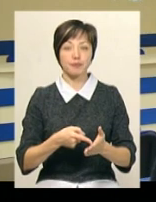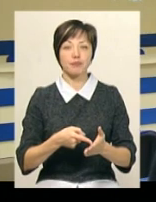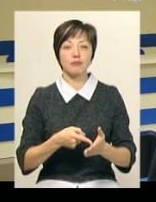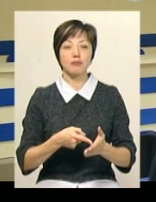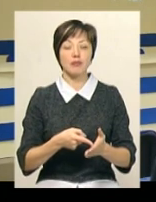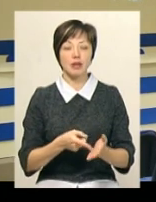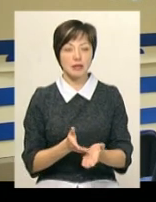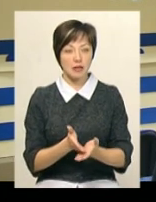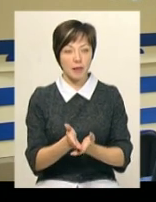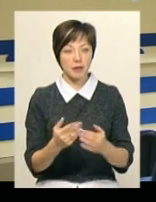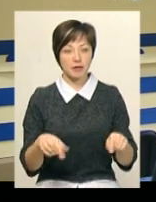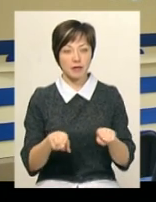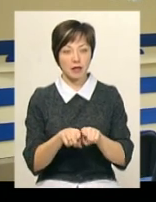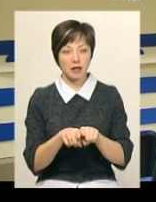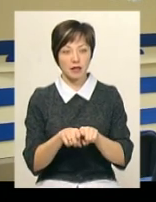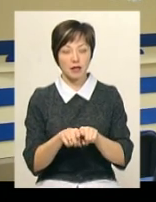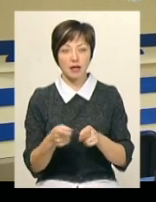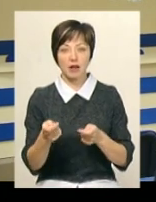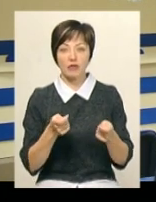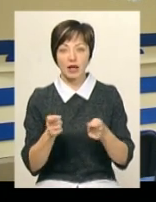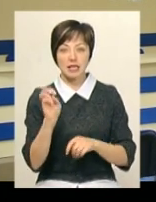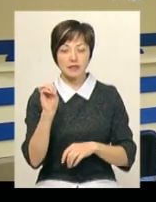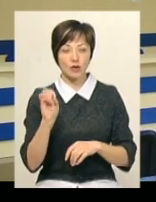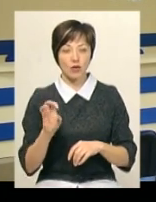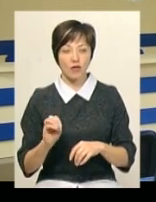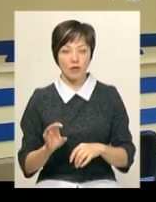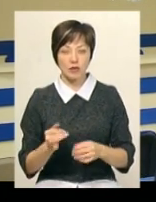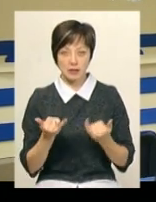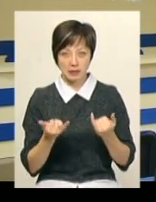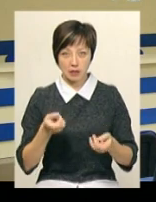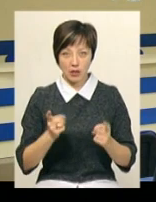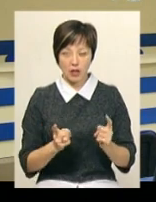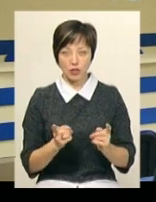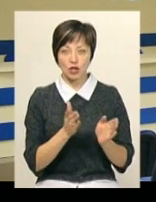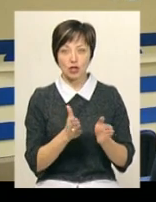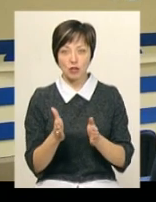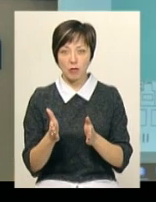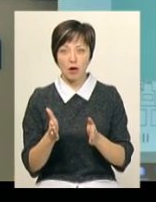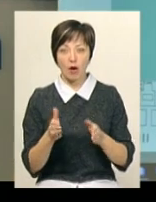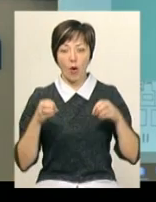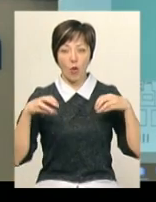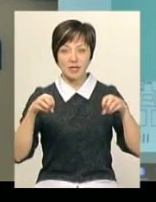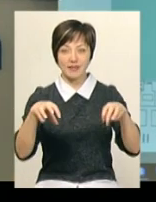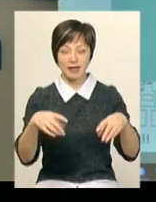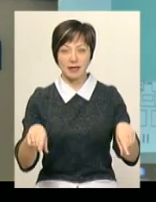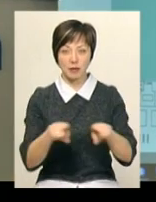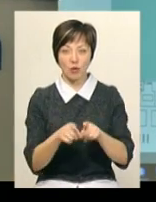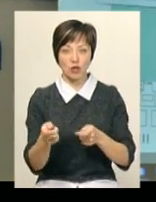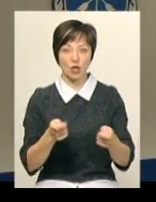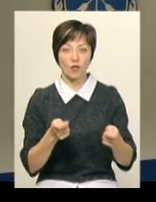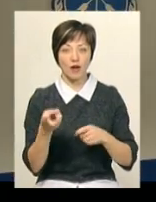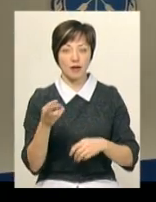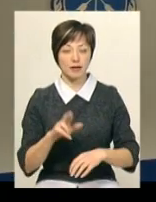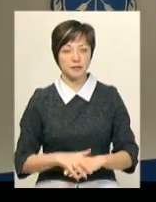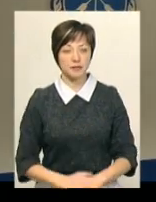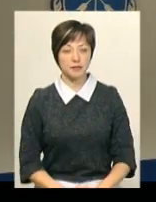напрямків таких, як керування світофорами в онлайн режимі, керування освітленням. Леся Боровець, Юрій Чорний,